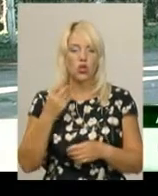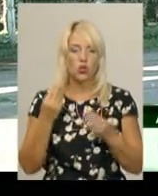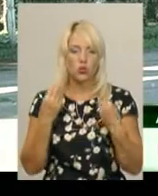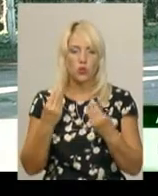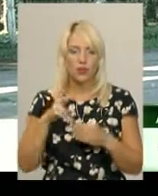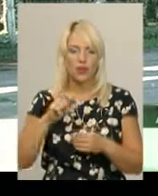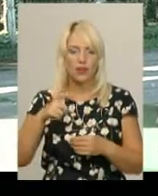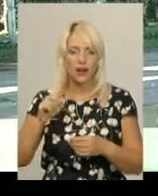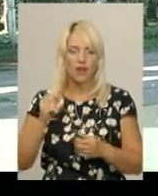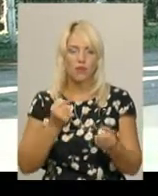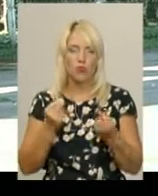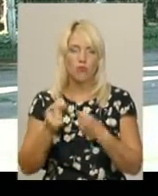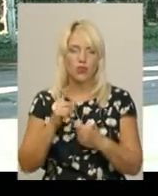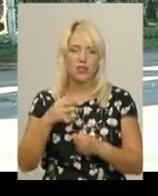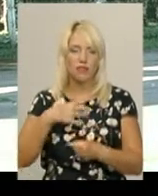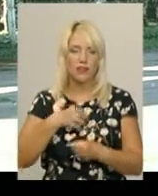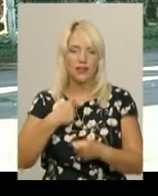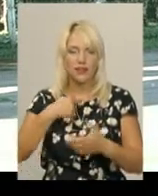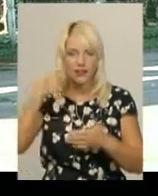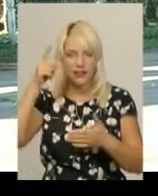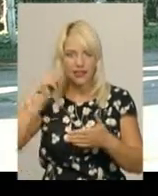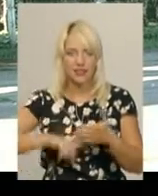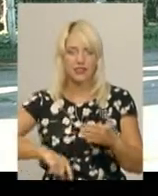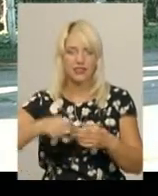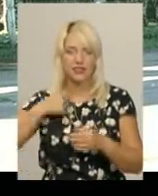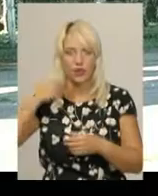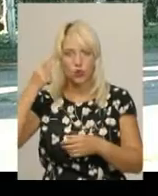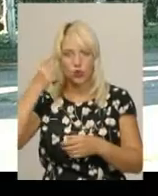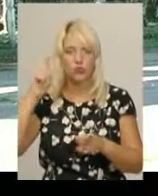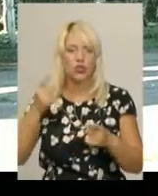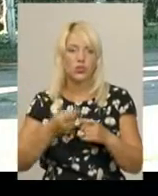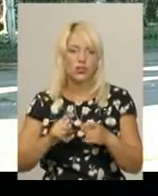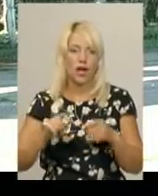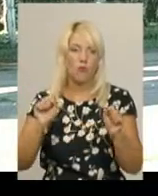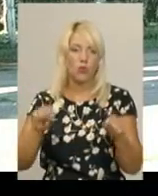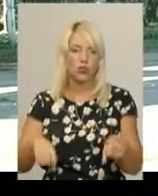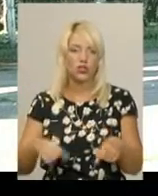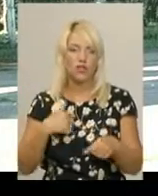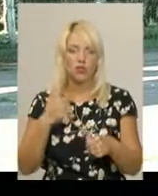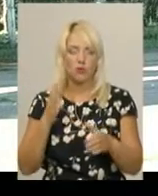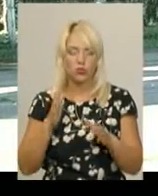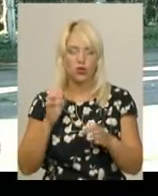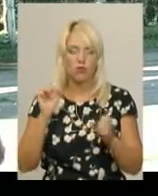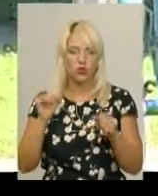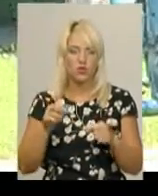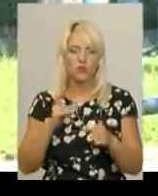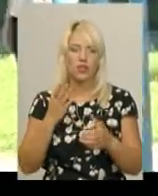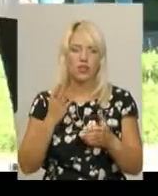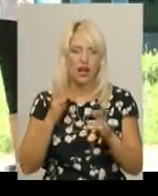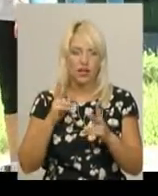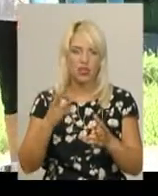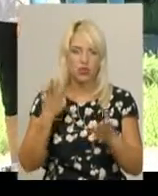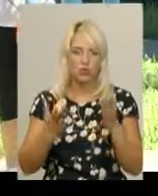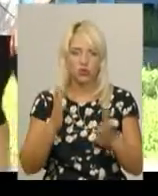за медаль. І я сподіваюся, я думаю, що це можливо, якщо ми будемо працювати так, як ми зараз працюємо». У